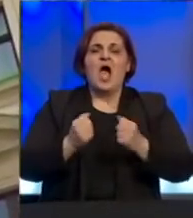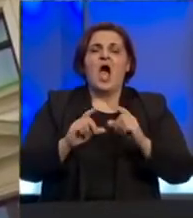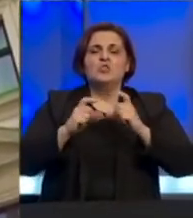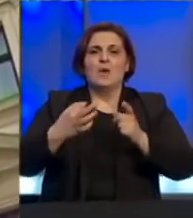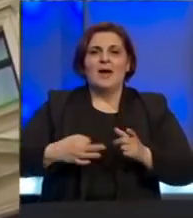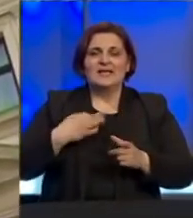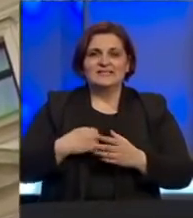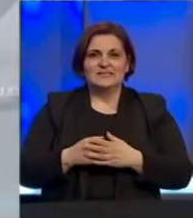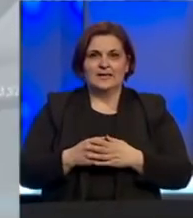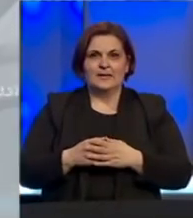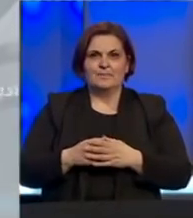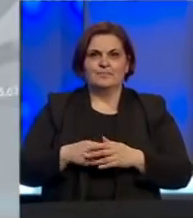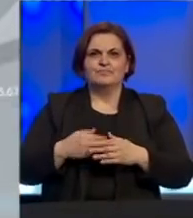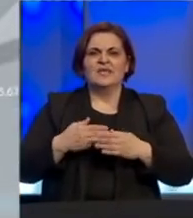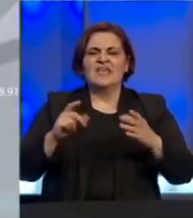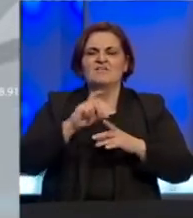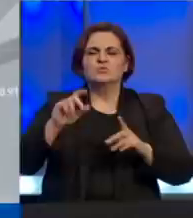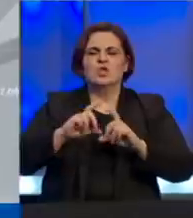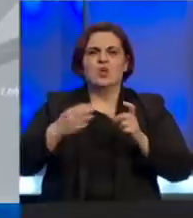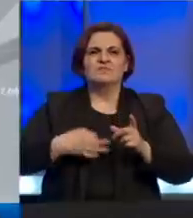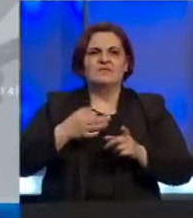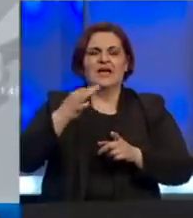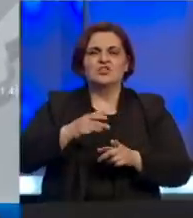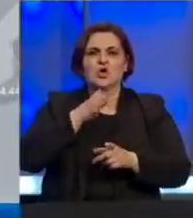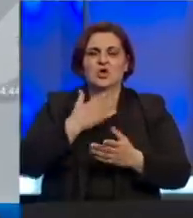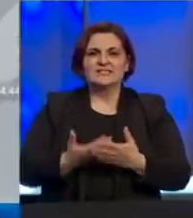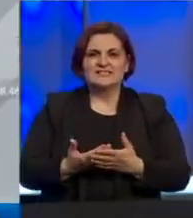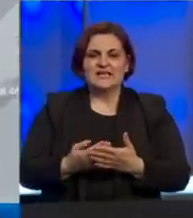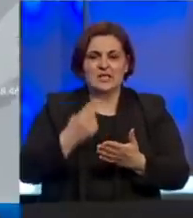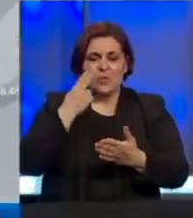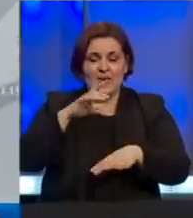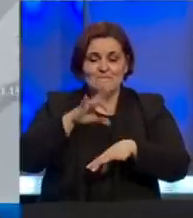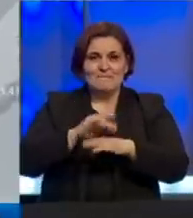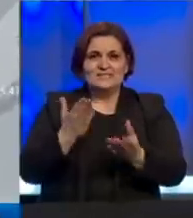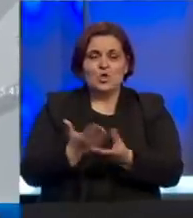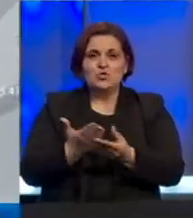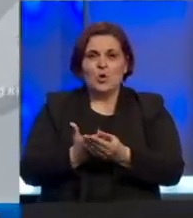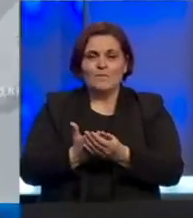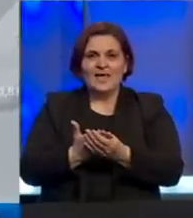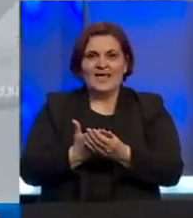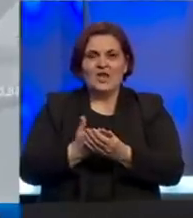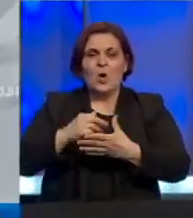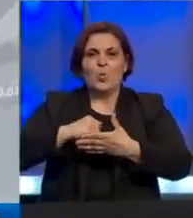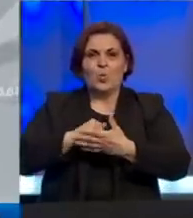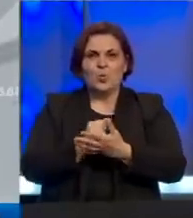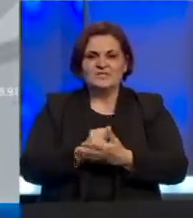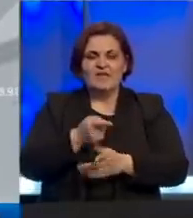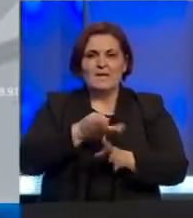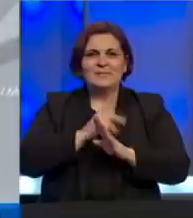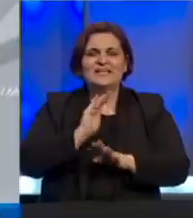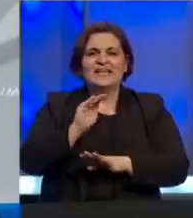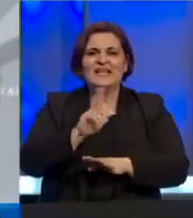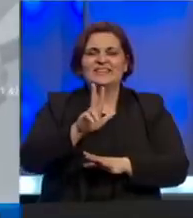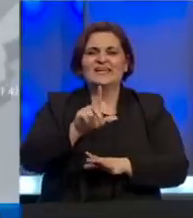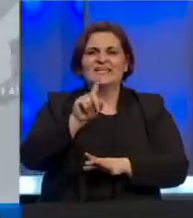zdravlja. Menažment javne ustanova je Dom zdravlja kantona Sarajevo uvidom u medicinsku dokumentaciju ustanovio da se pacijent javio